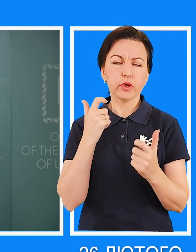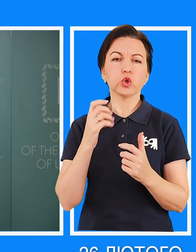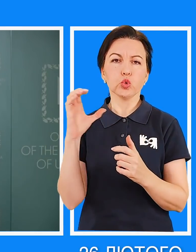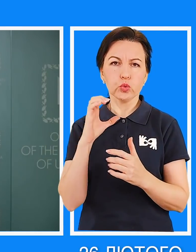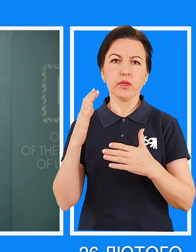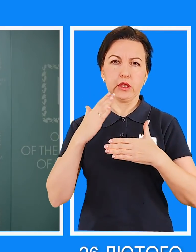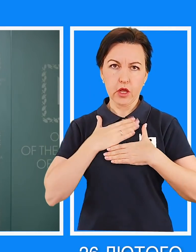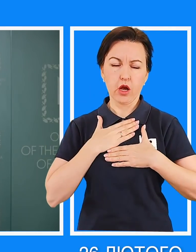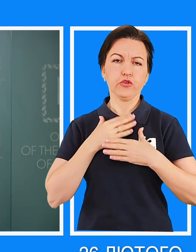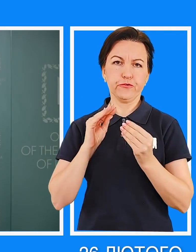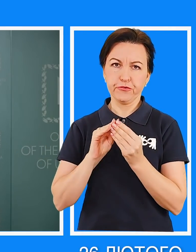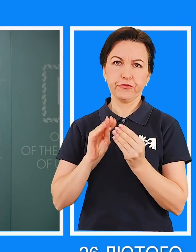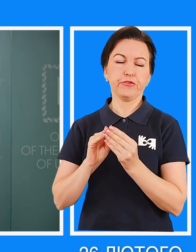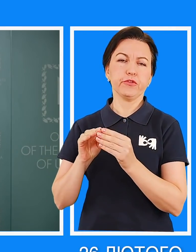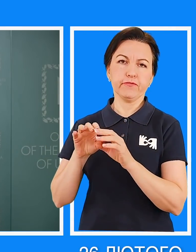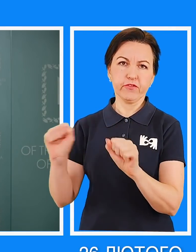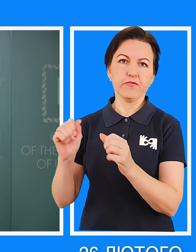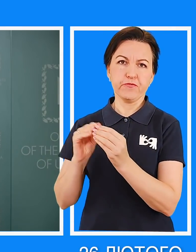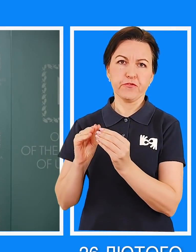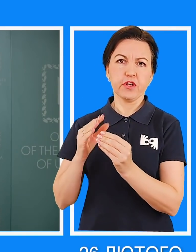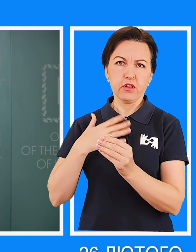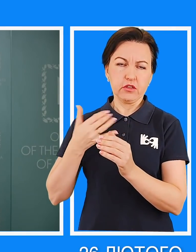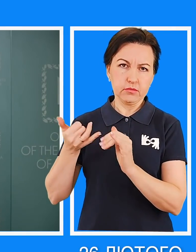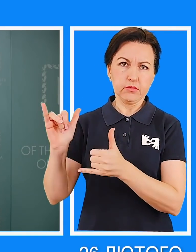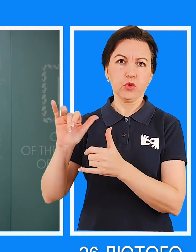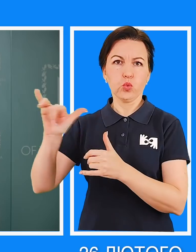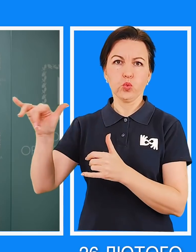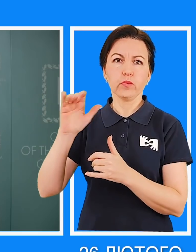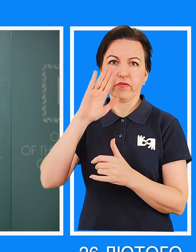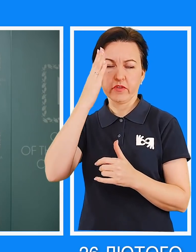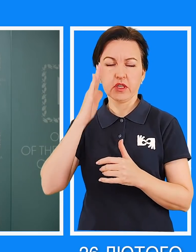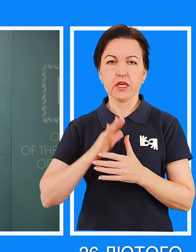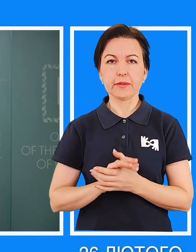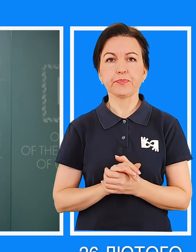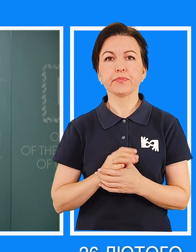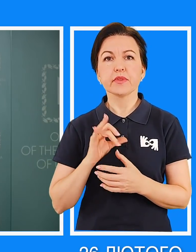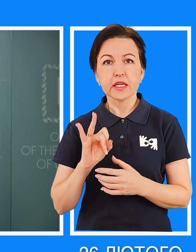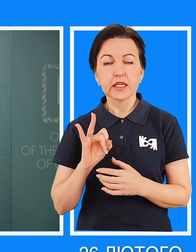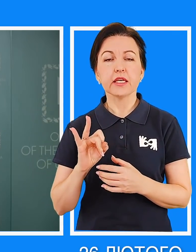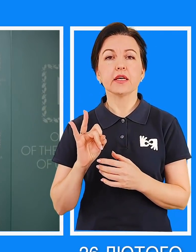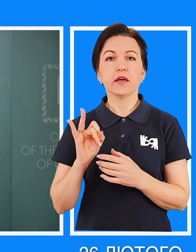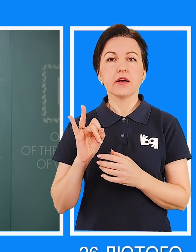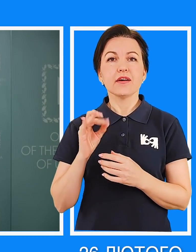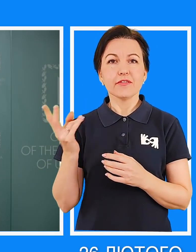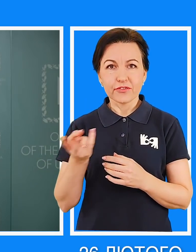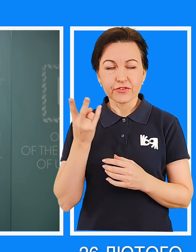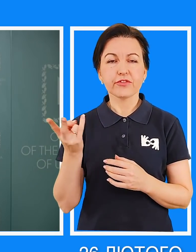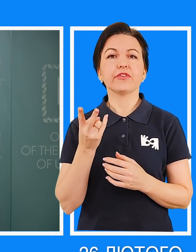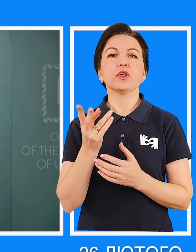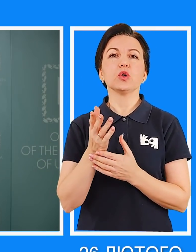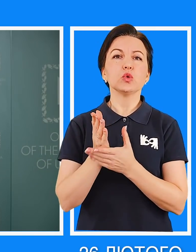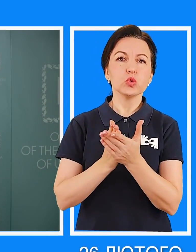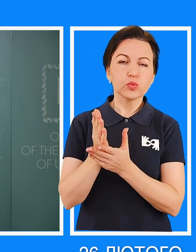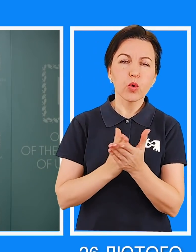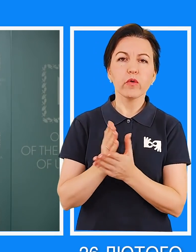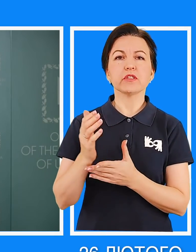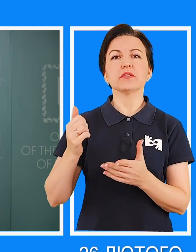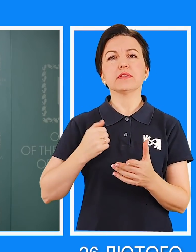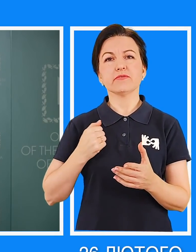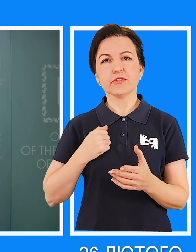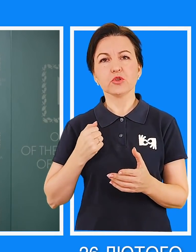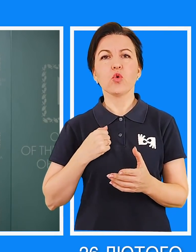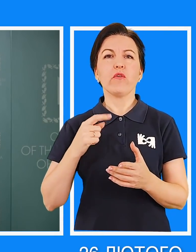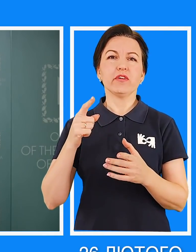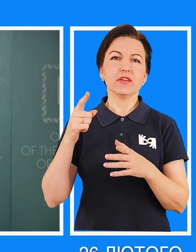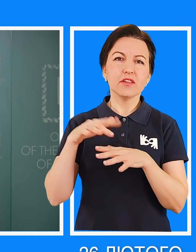інформацією, Суми повністю під нами і в Сумах діючі військовослужбовці, колишні